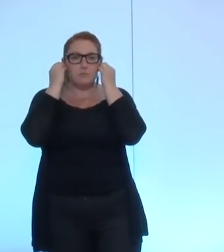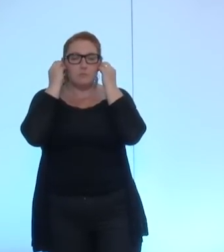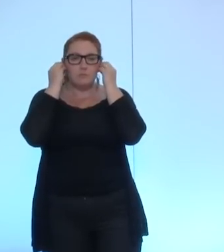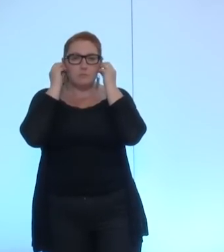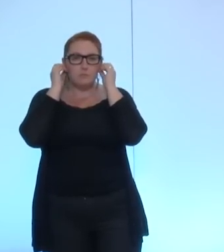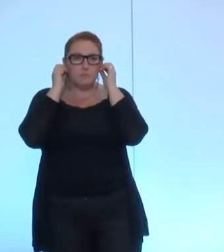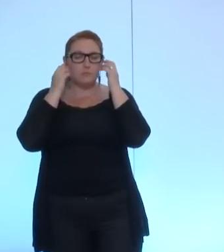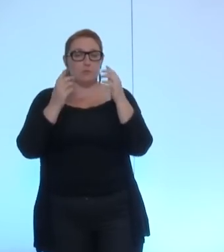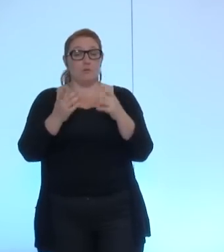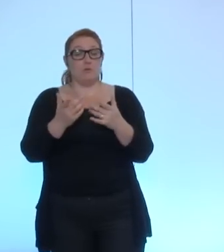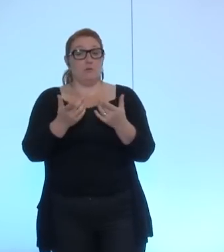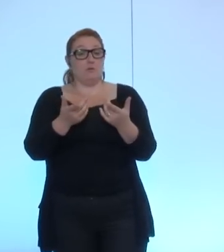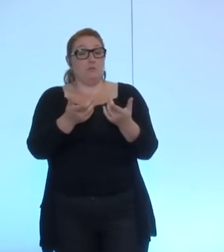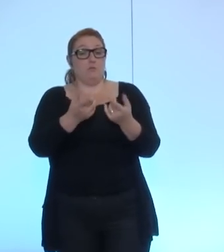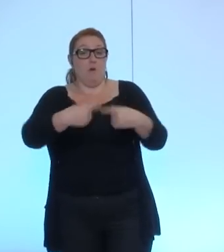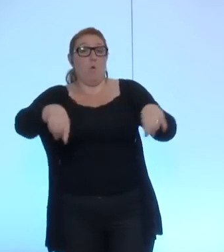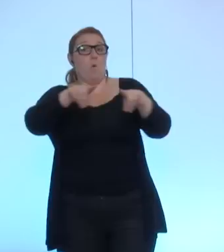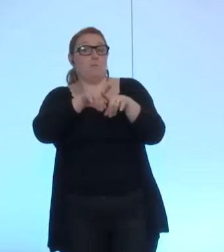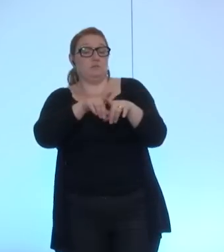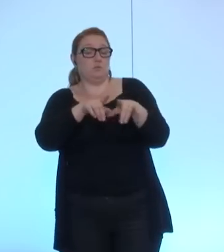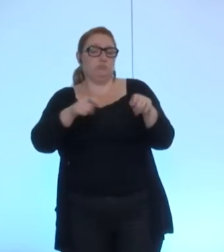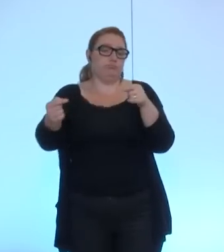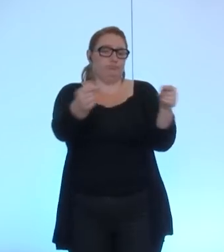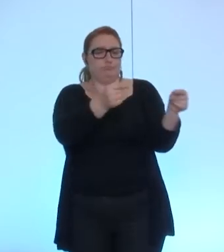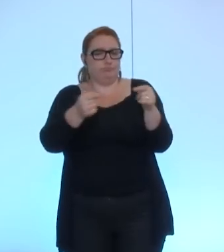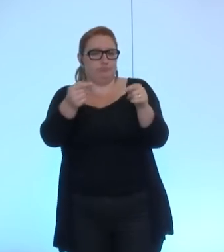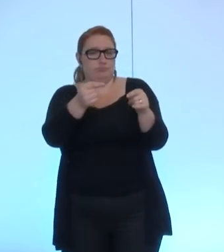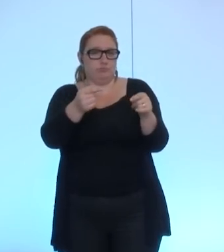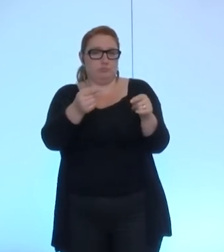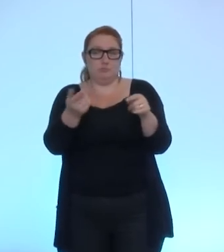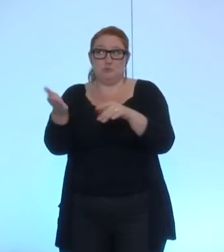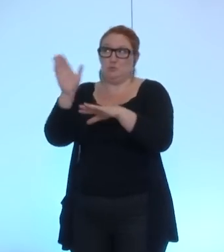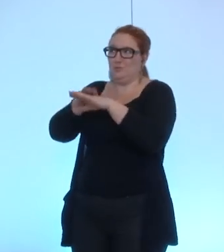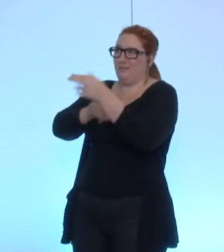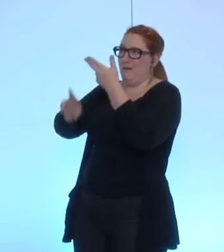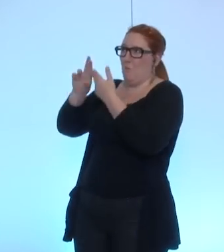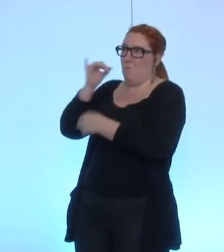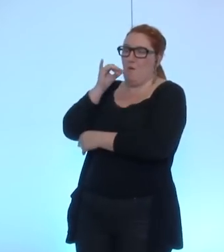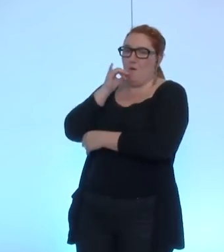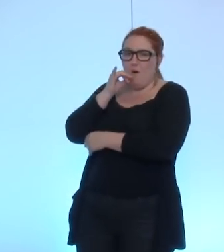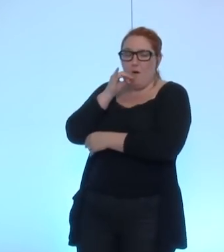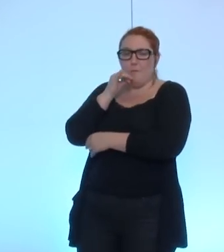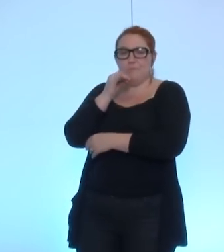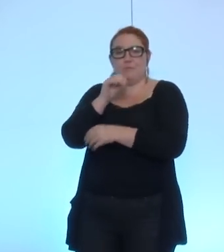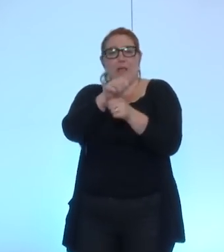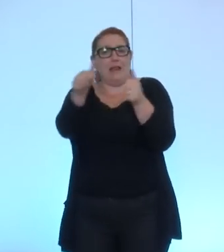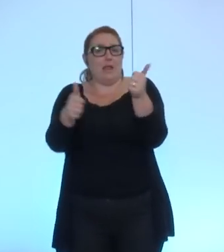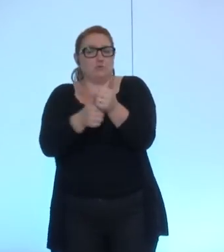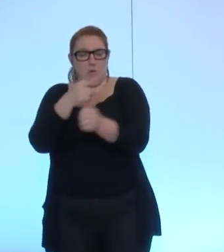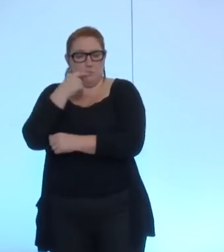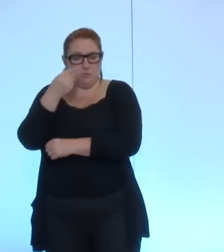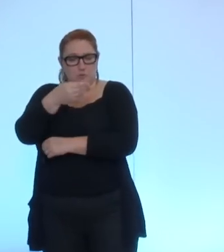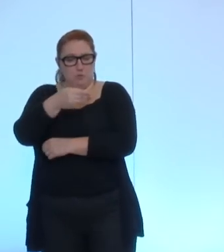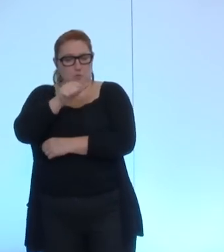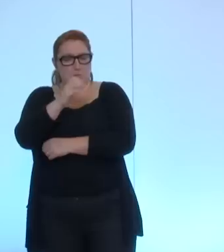je n'avais pas de réponse de votre part et votre adjoint monsieur Macré nous a indiqué que ce n'était pas possible